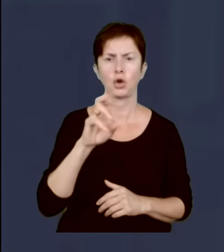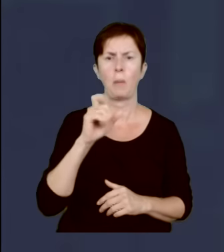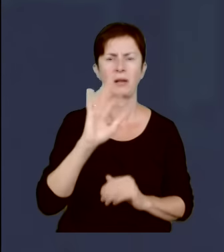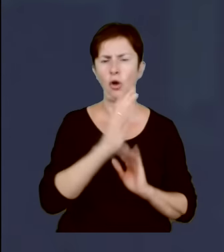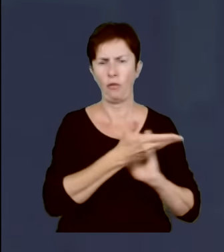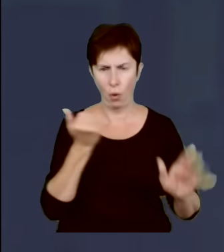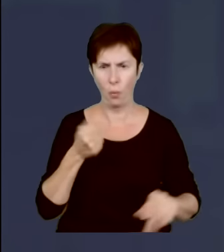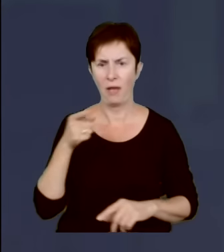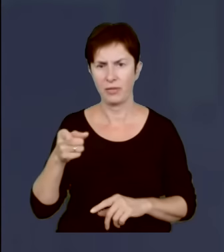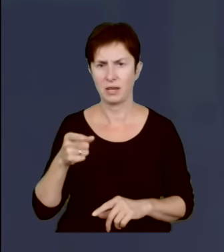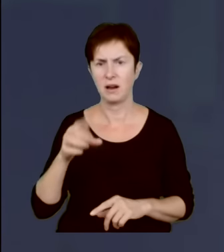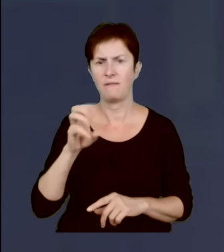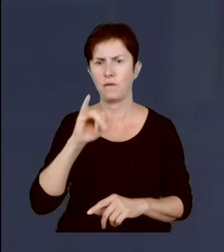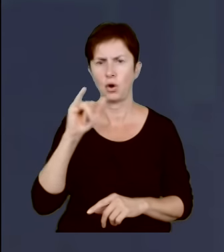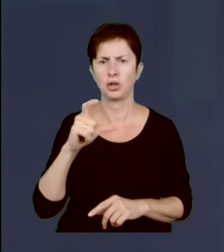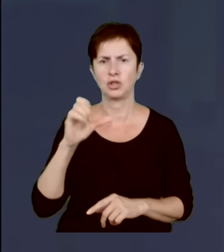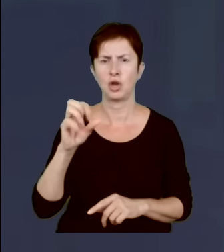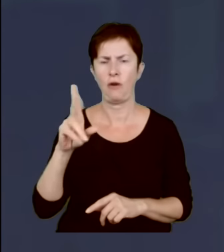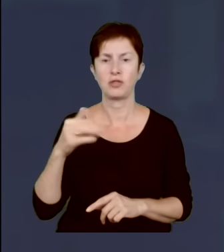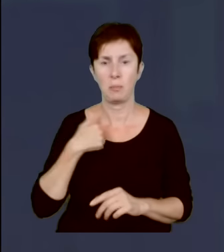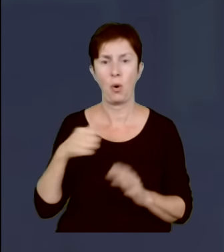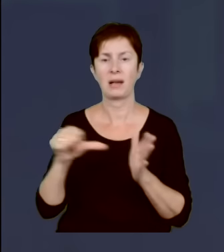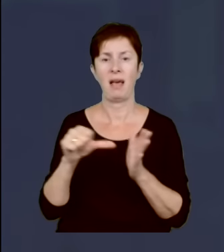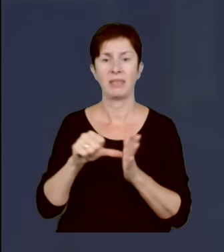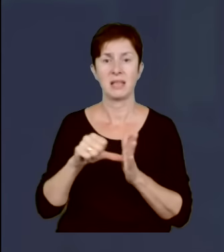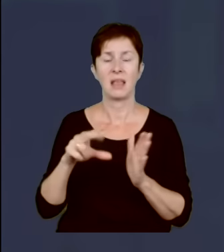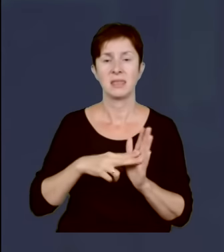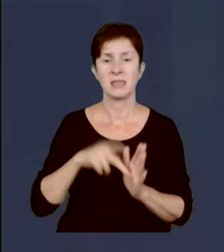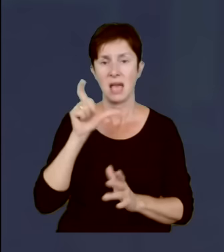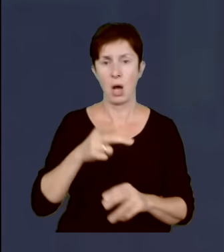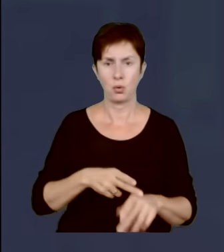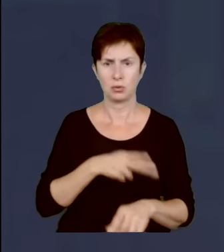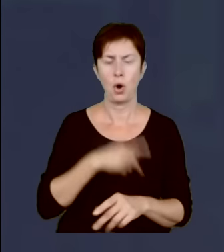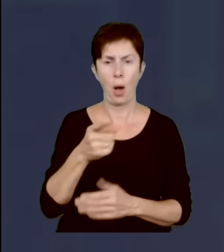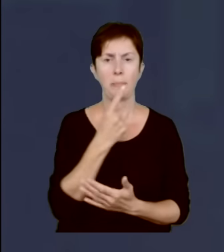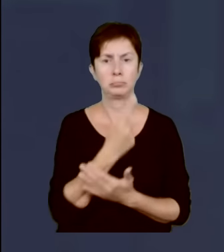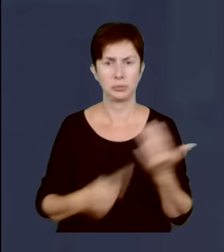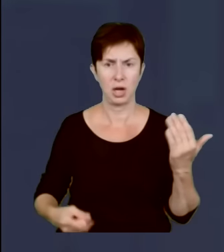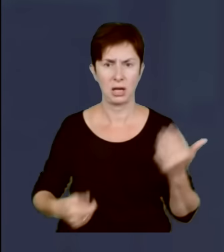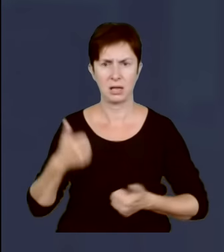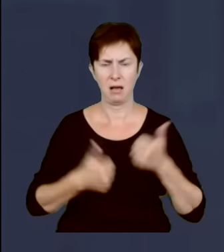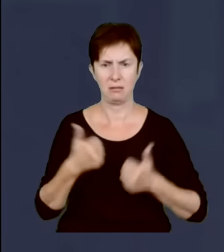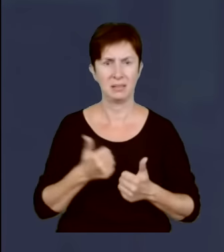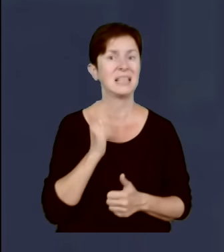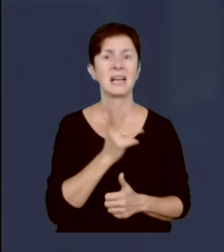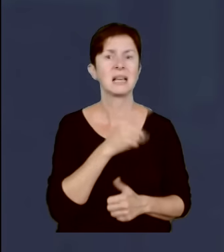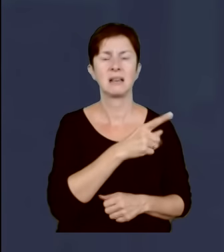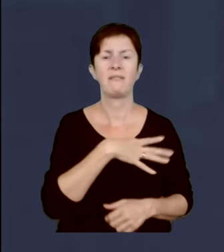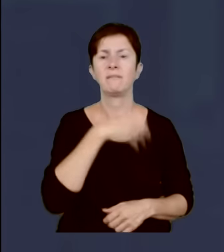a tu generał Wojciechowski kandydował na ten urząd. Przegrał rywalizację. Z kim przegrał? Z